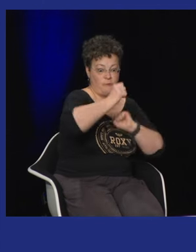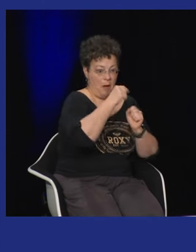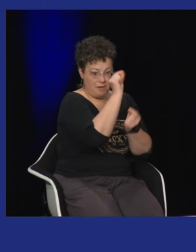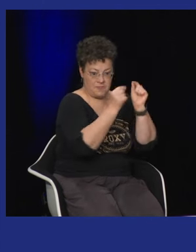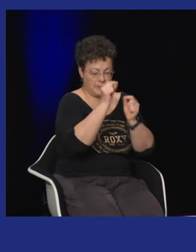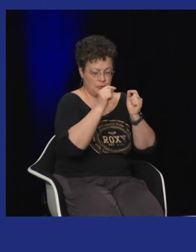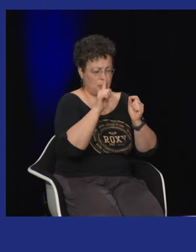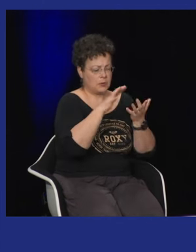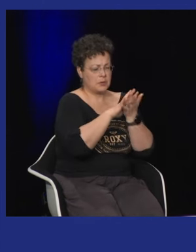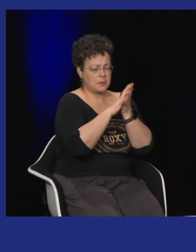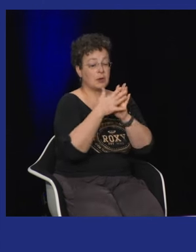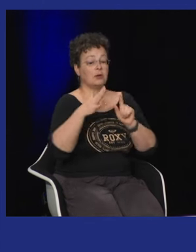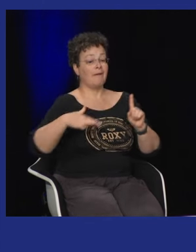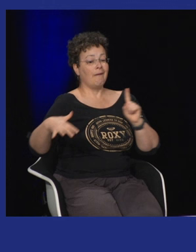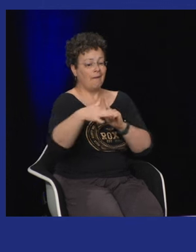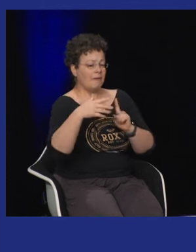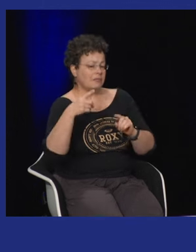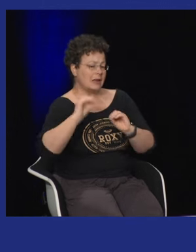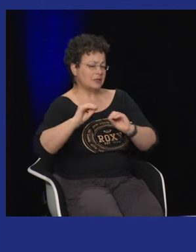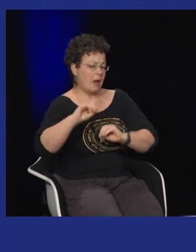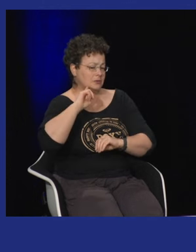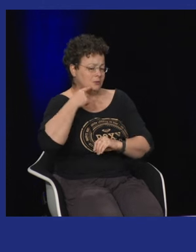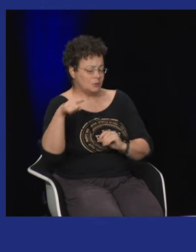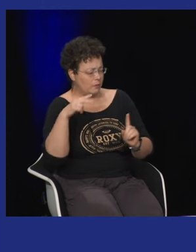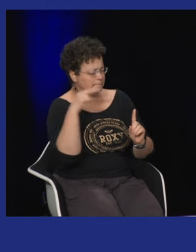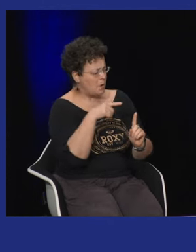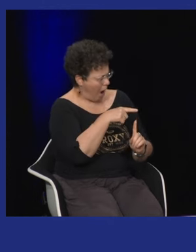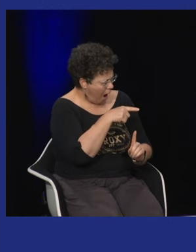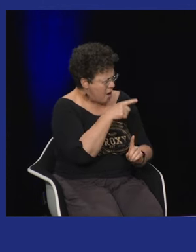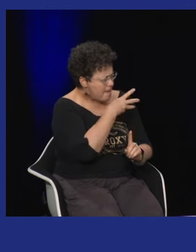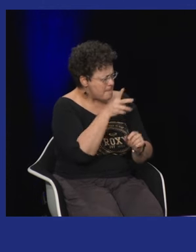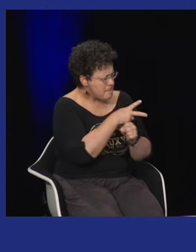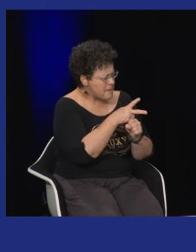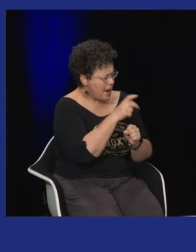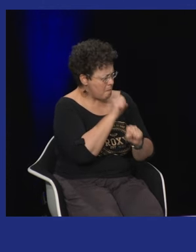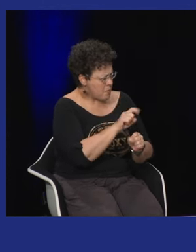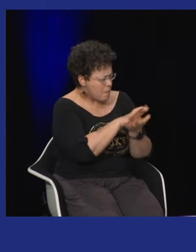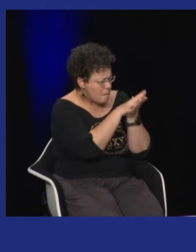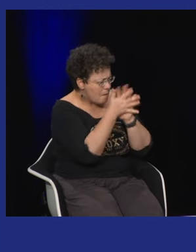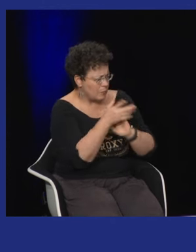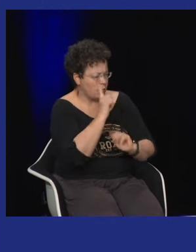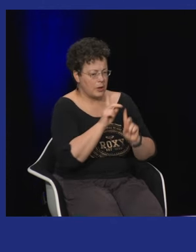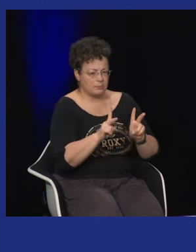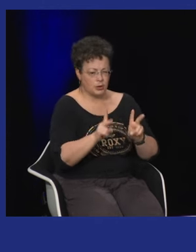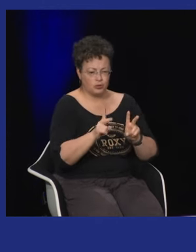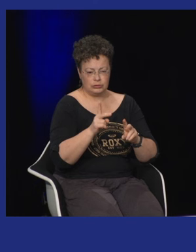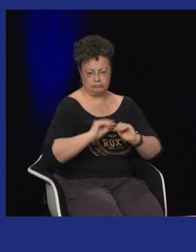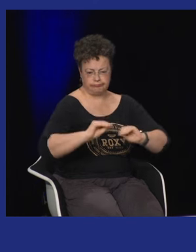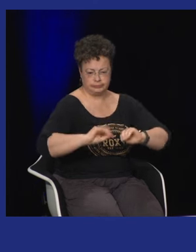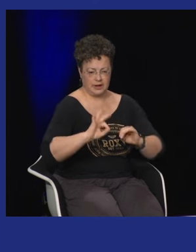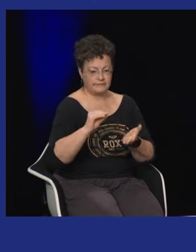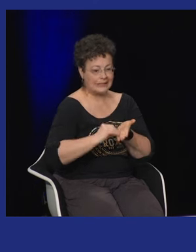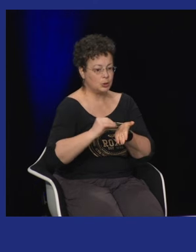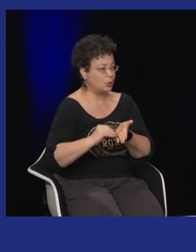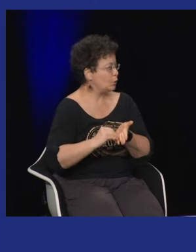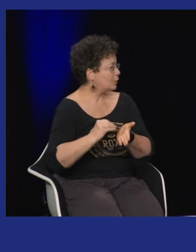'Olivier elle fait comme en musique une partition de mouvements et je disais que c